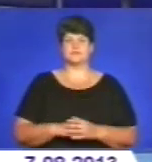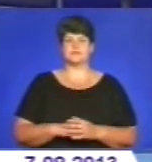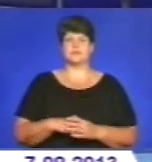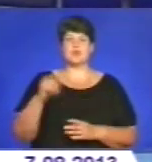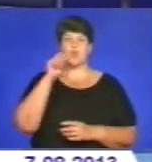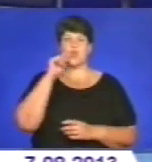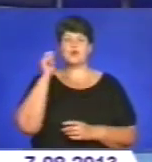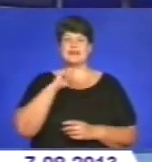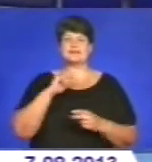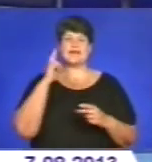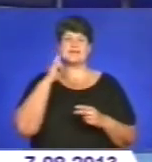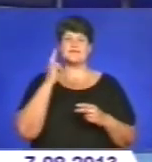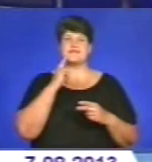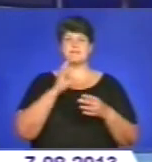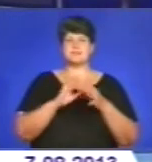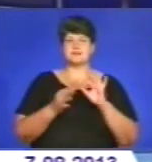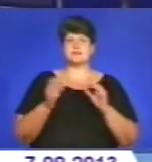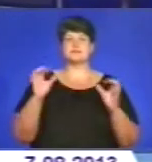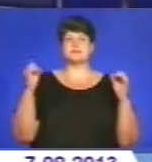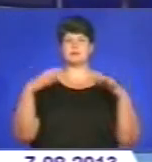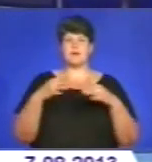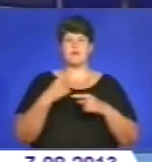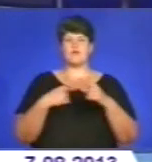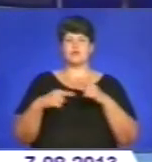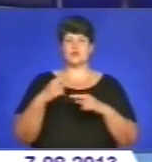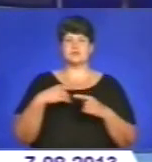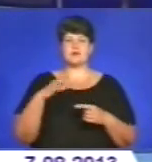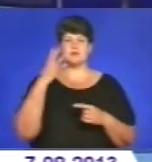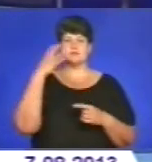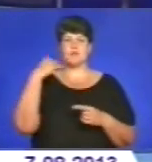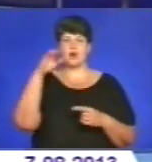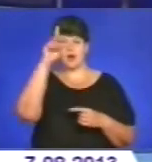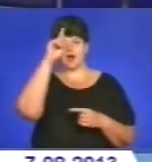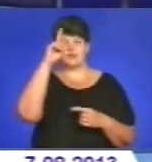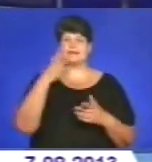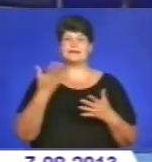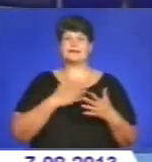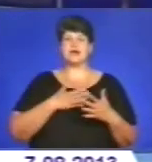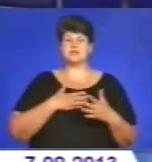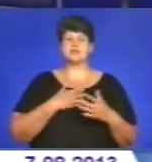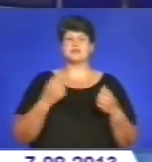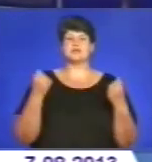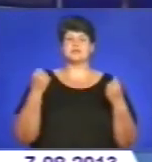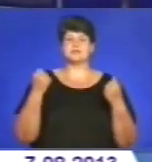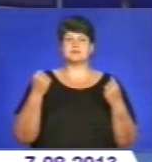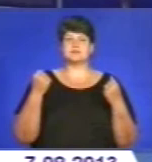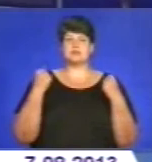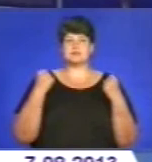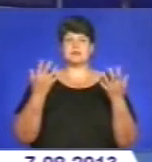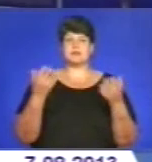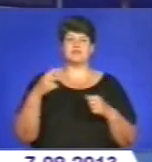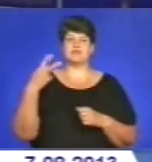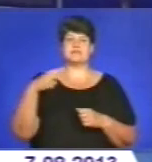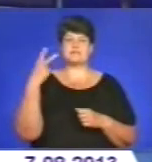Українська дефлімпійська збірна повернулася з Болгарії, де наші спортсмени з вадами слуху брали участь у 22-х літніх